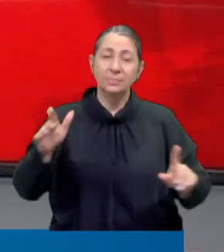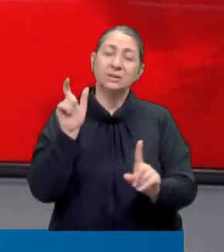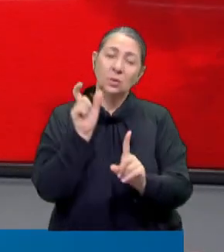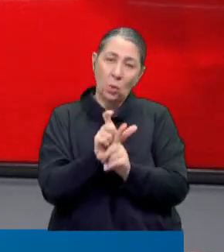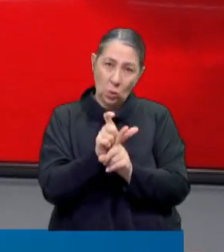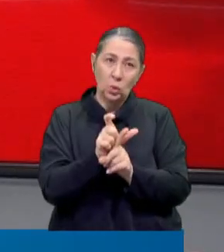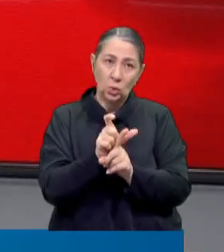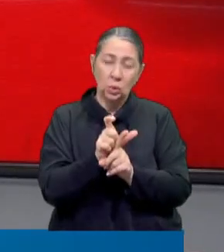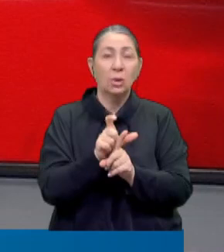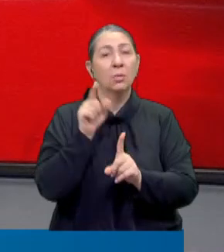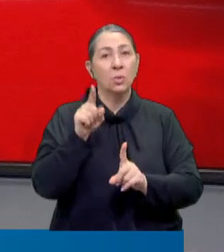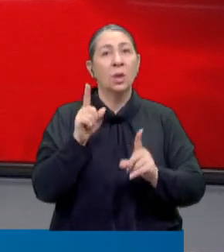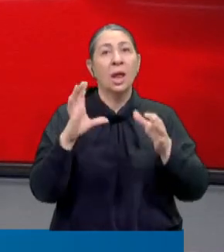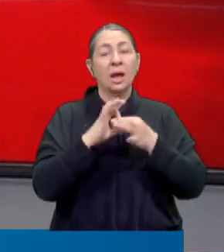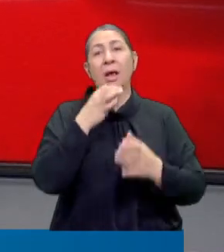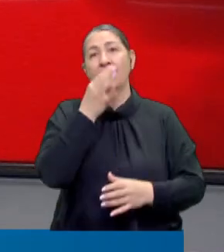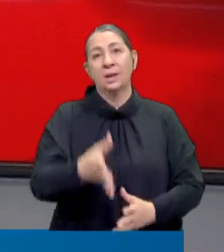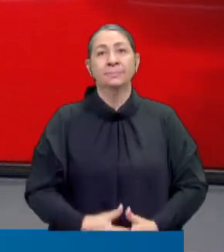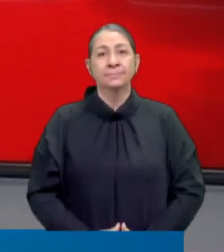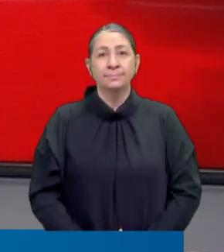koruyun. Ve buna dair haberimiz.